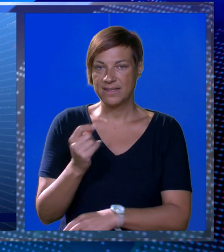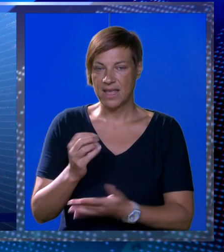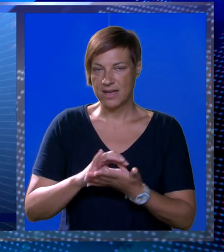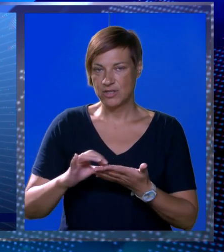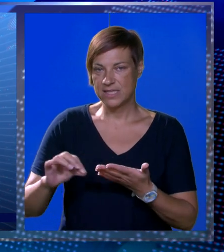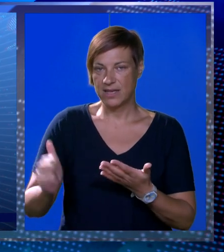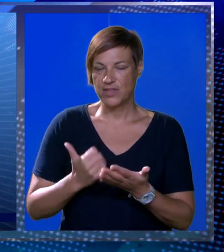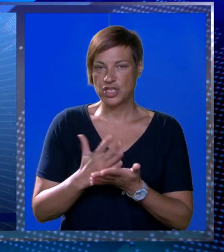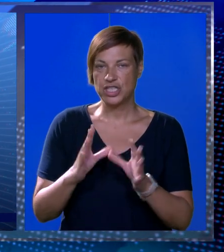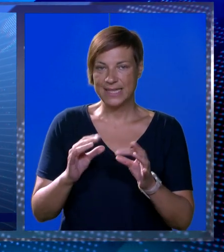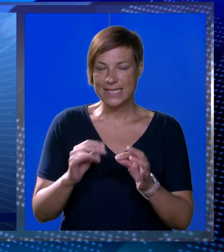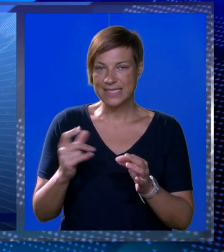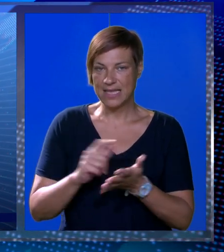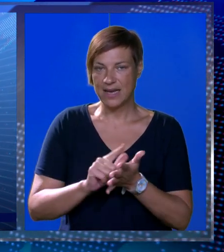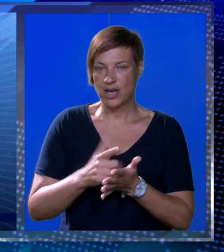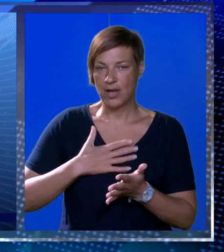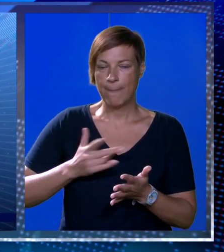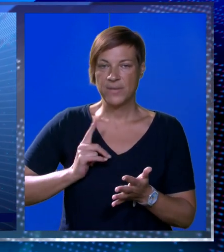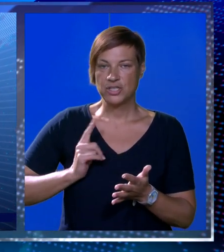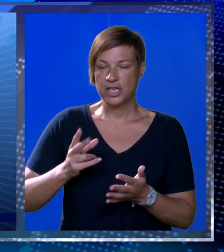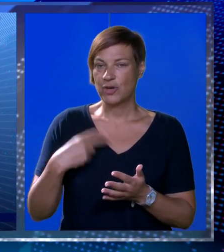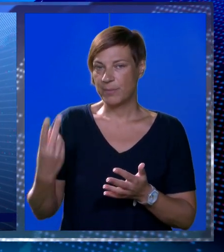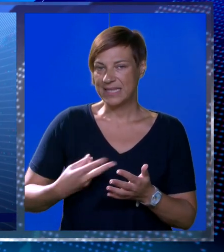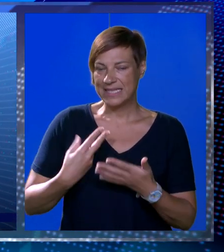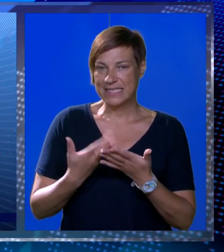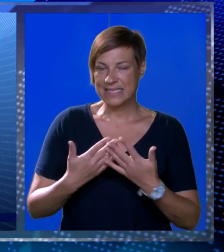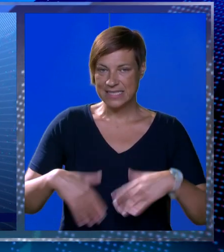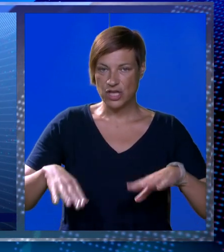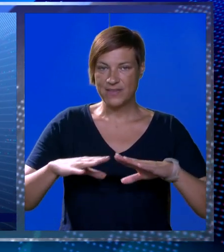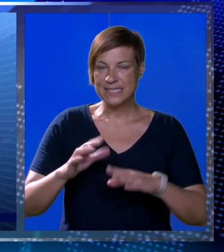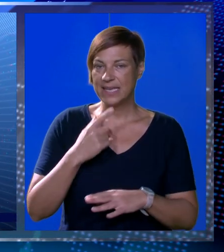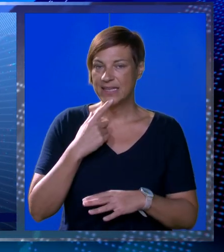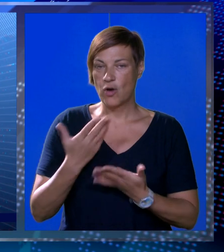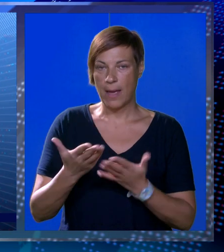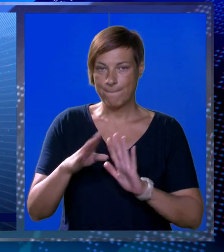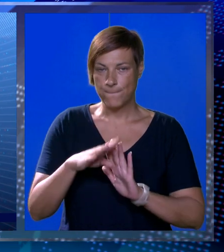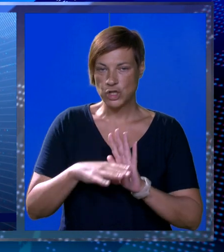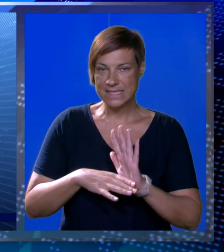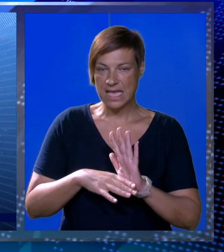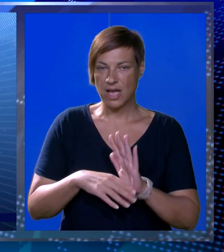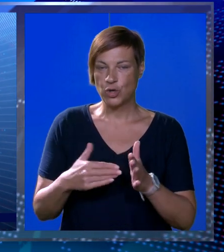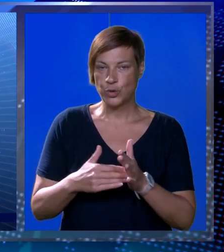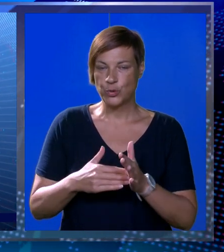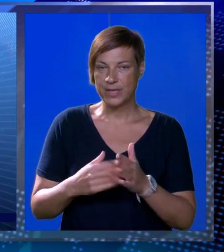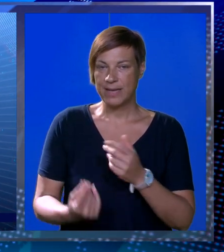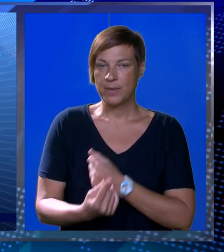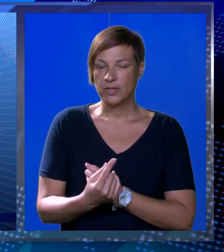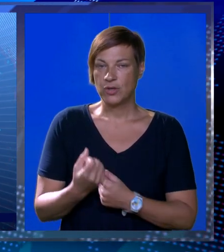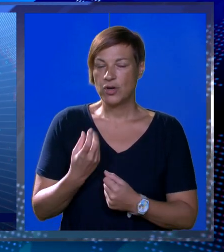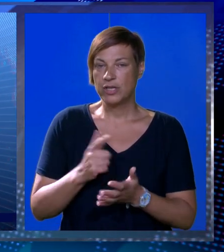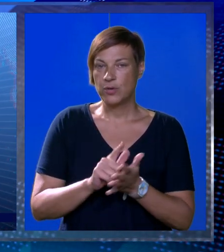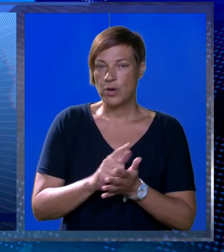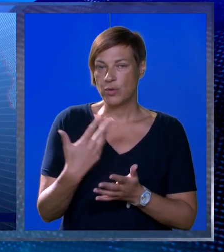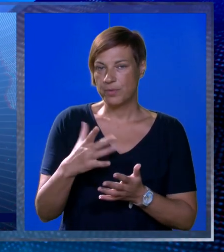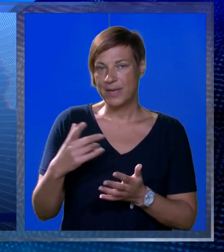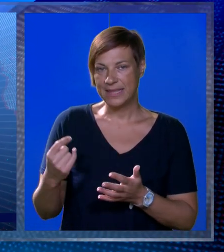zahtjeva još je deset dana roka mi očekujemo da se sad zove redovna sjednica koja je po zakonu i po poslovniku treba se dogoditi oko